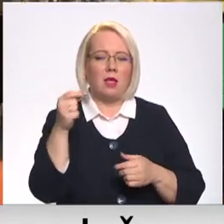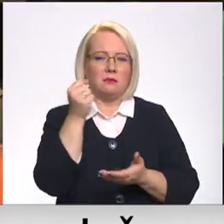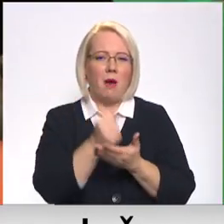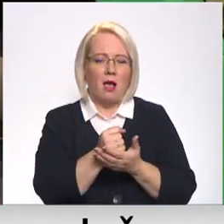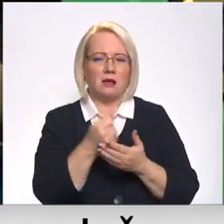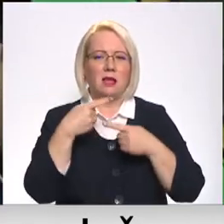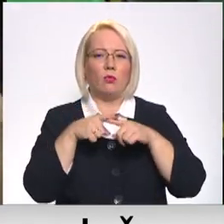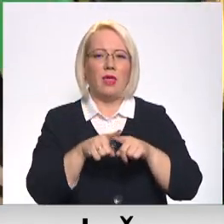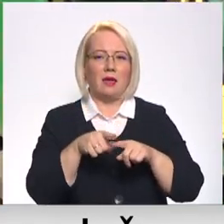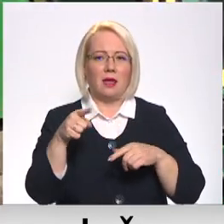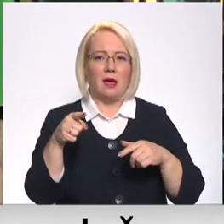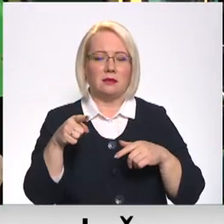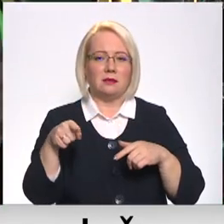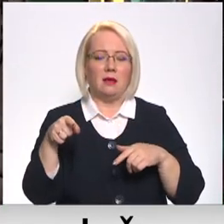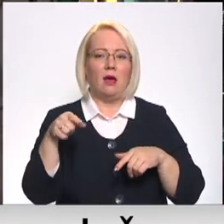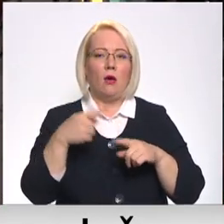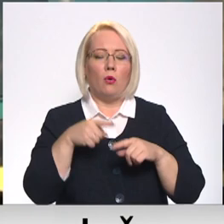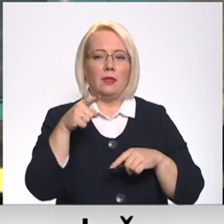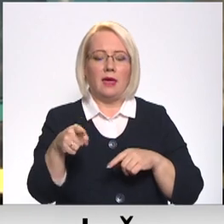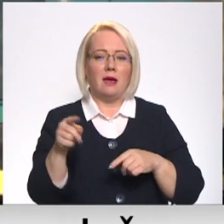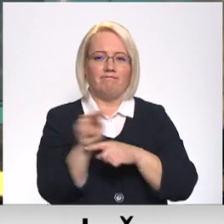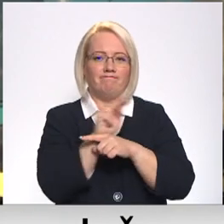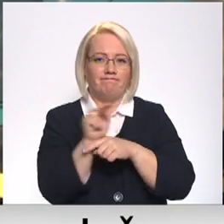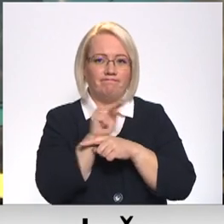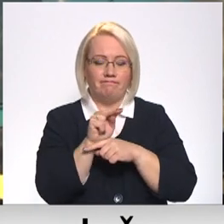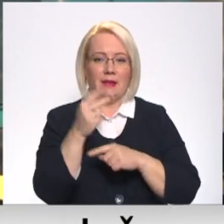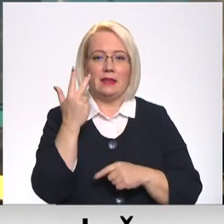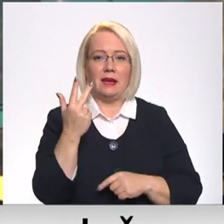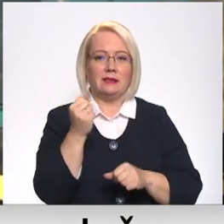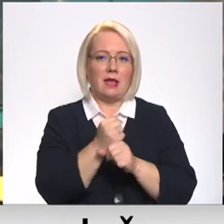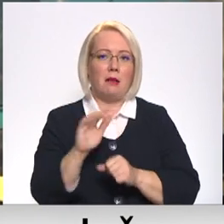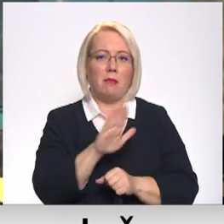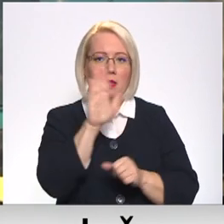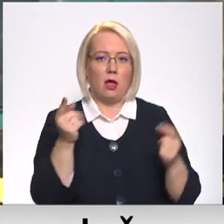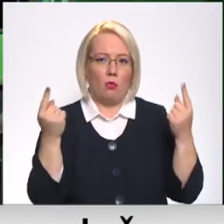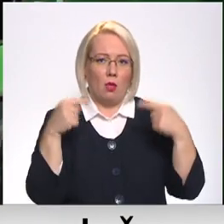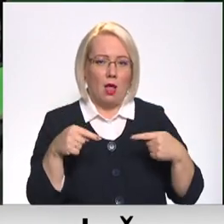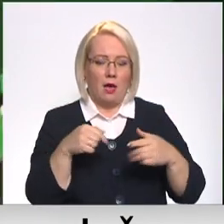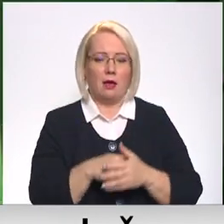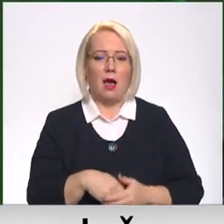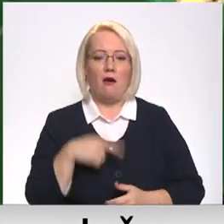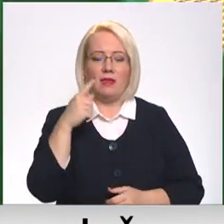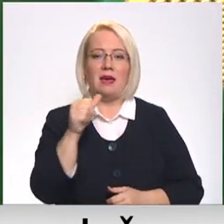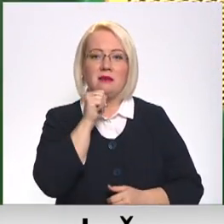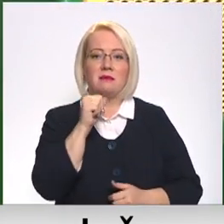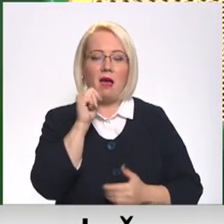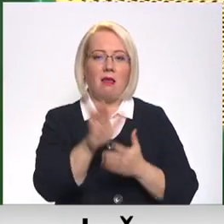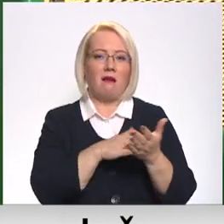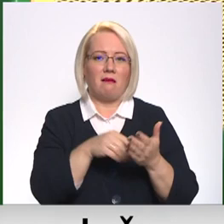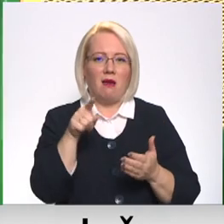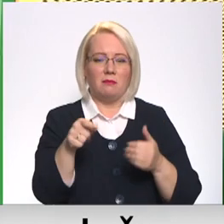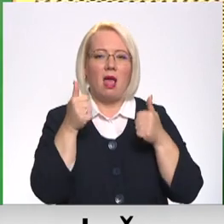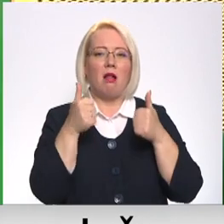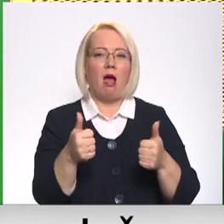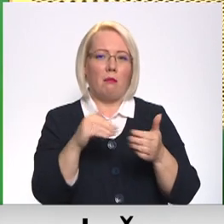tehnikas parka. Tos diviem meistariem izdevies savest kārtībā trīs darbdienu laikā. Zaļā Jumza tā bija ganrīz labā stāvokli, tur